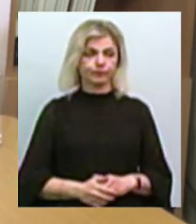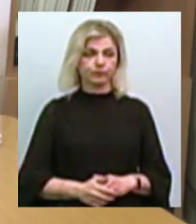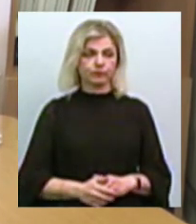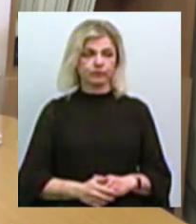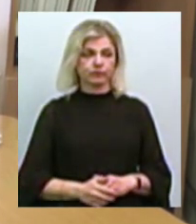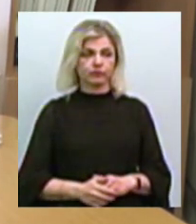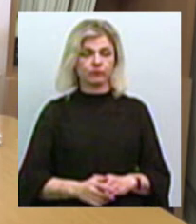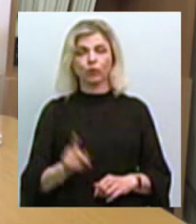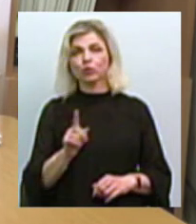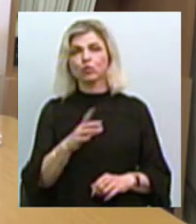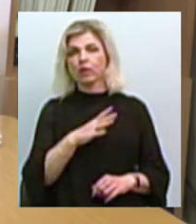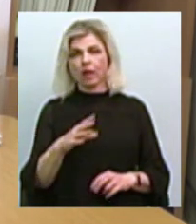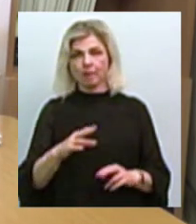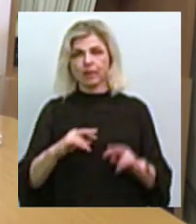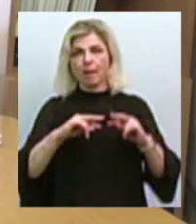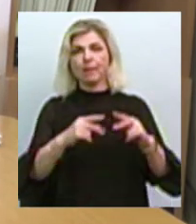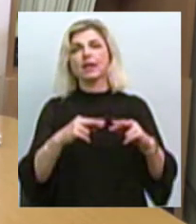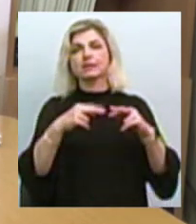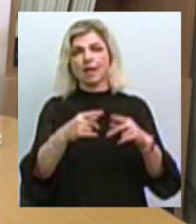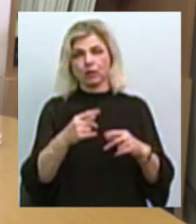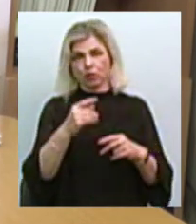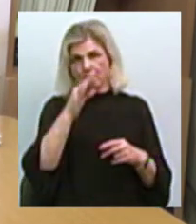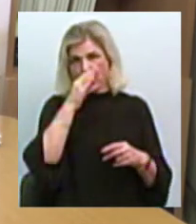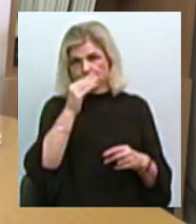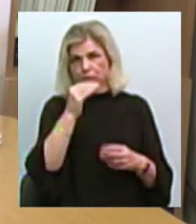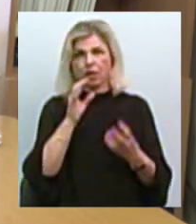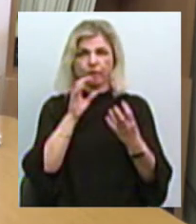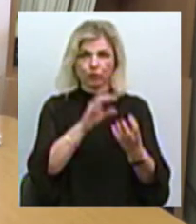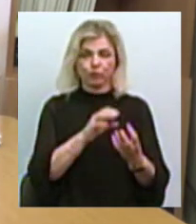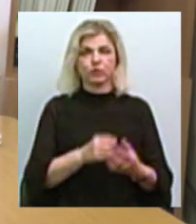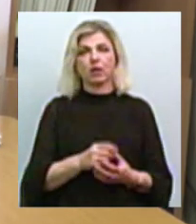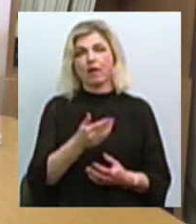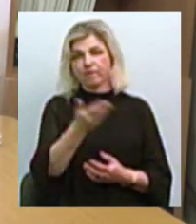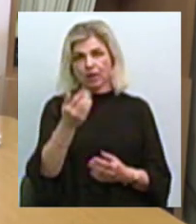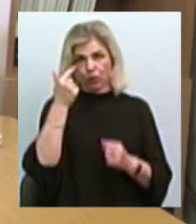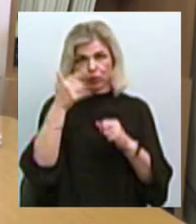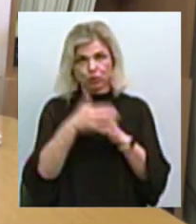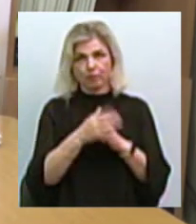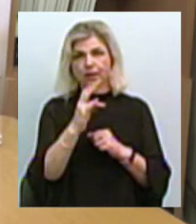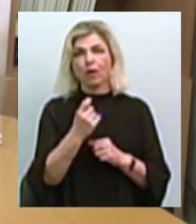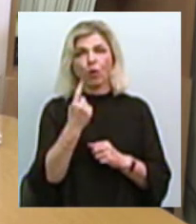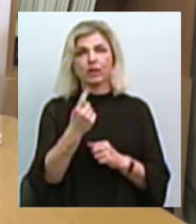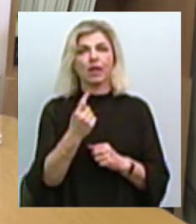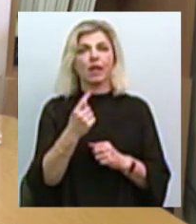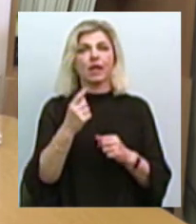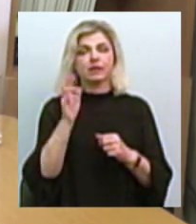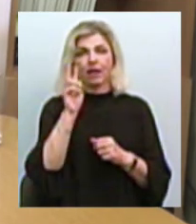щоб хоча б не було пересадок. Тому що самі розумієте, що у нас жоден транспорт не